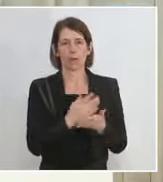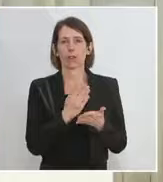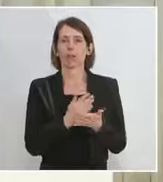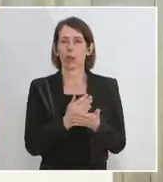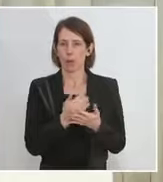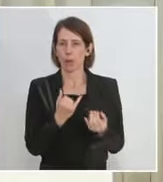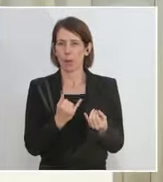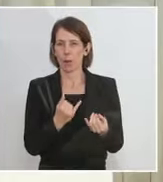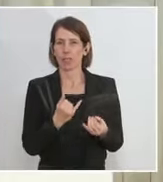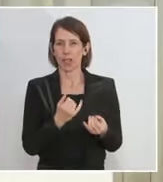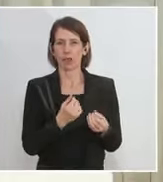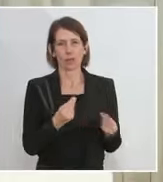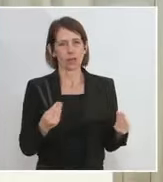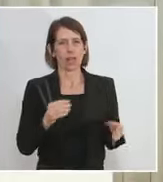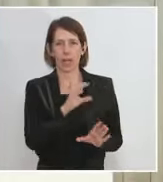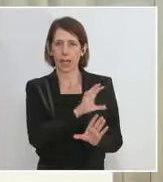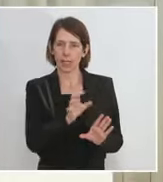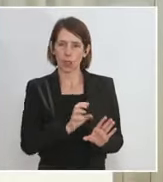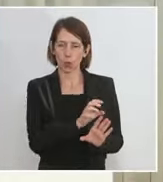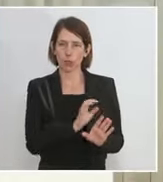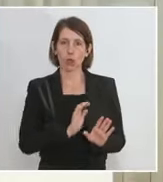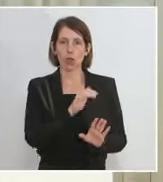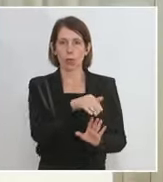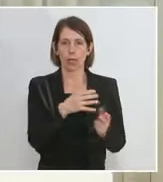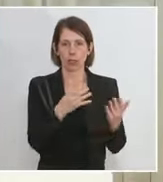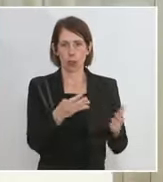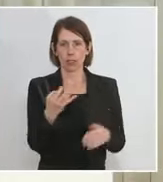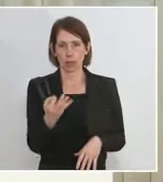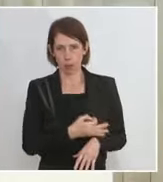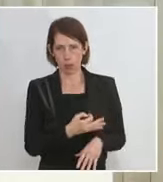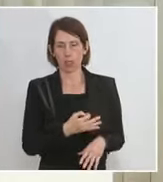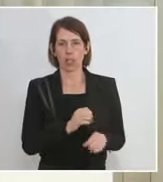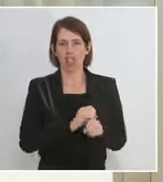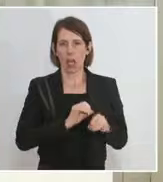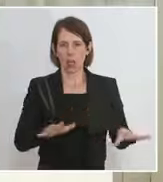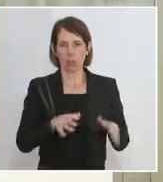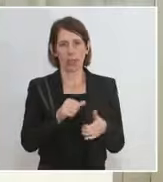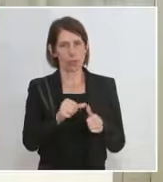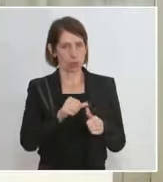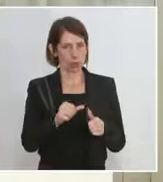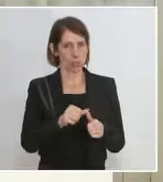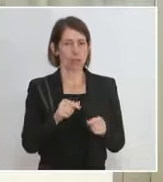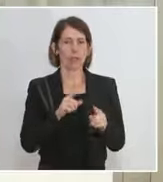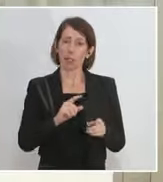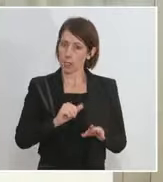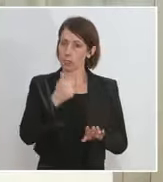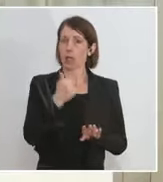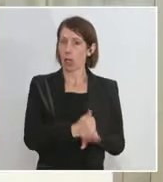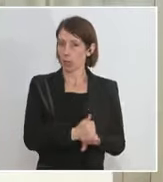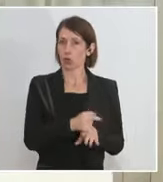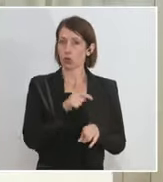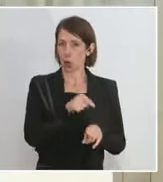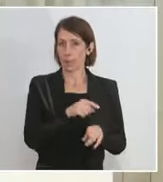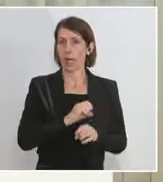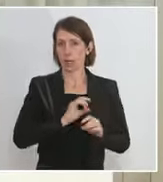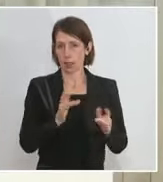in vielen Regionen Ostösterreichs bei über 90 % Ausbreitungsgrad. Das heißt, das ist die Dominante und die sorgt